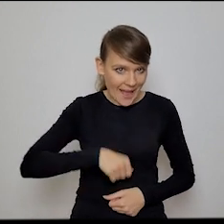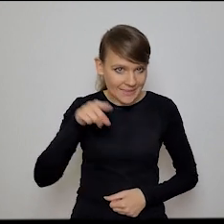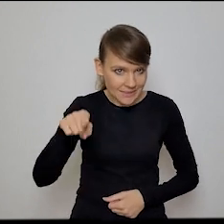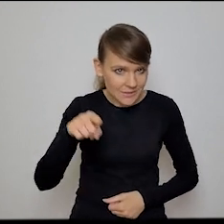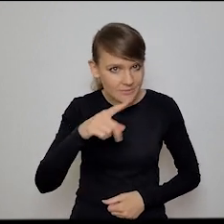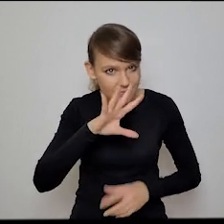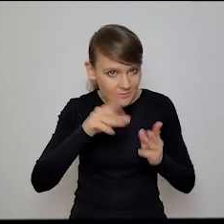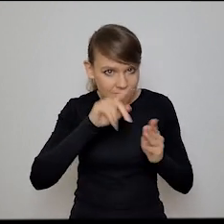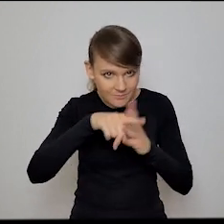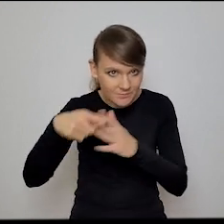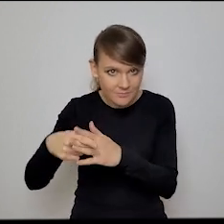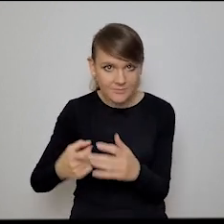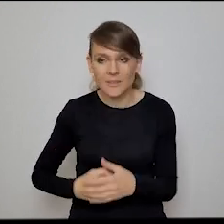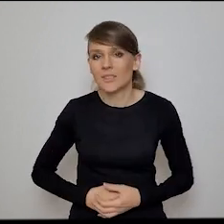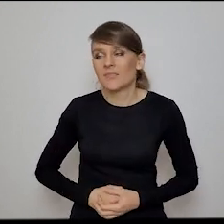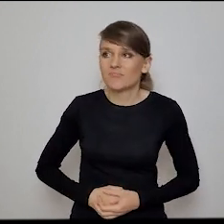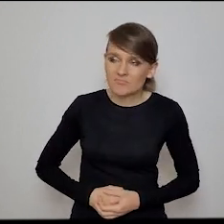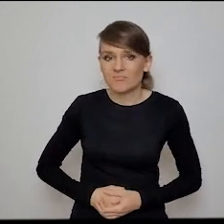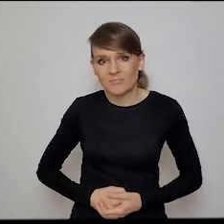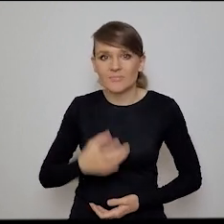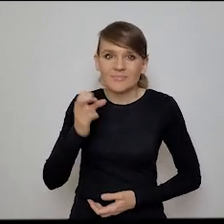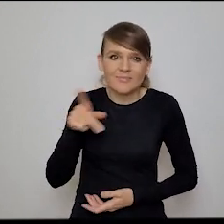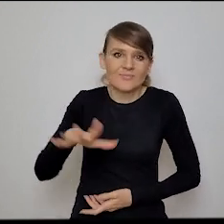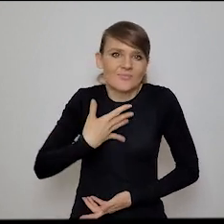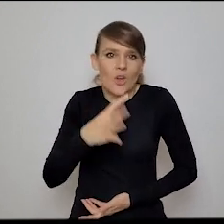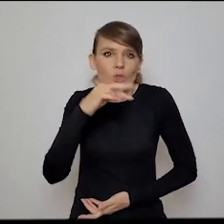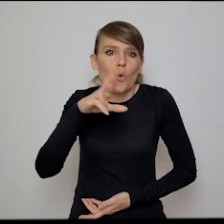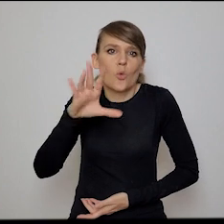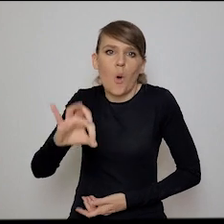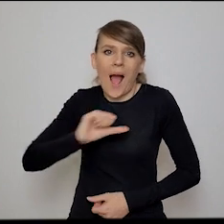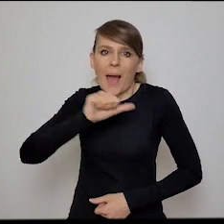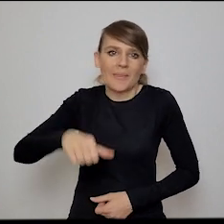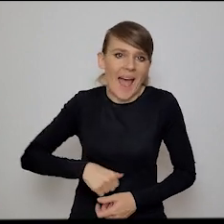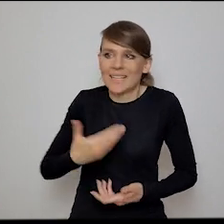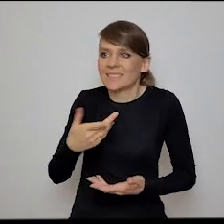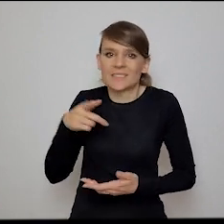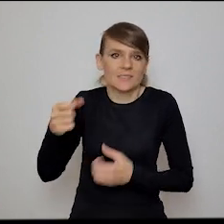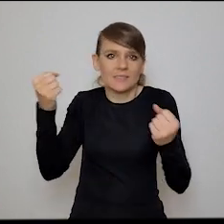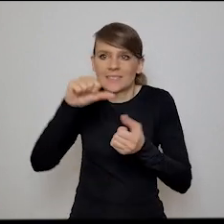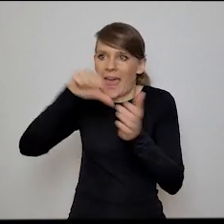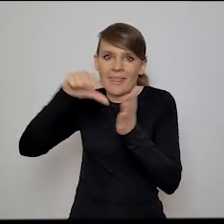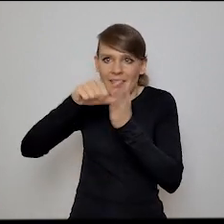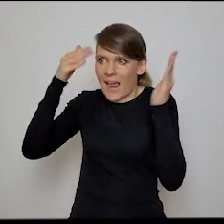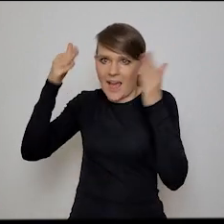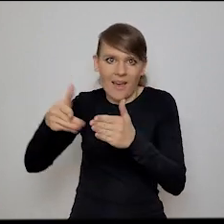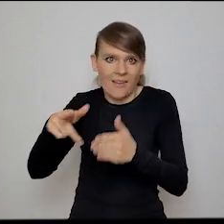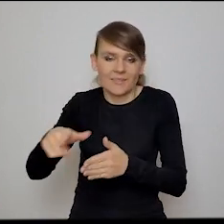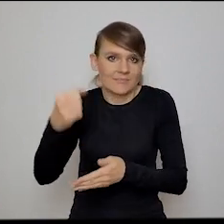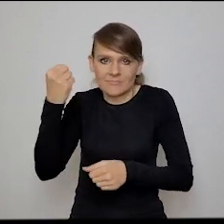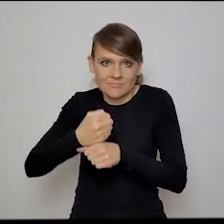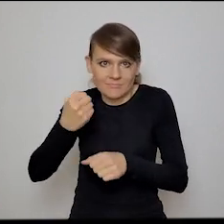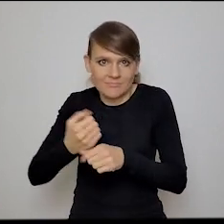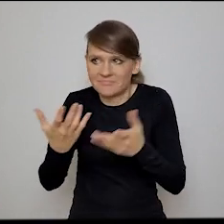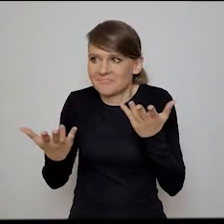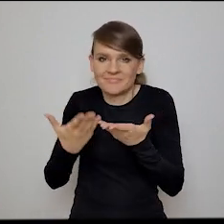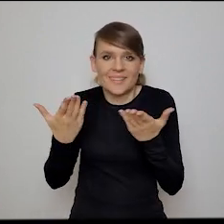tak? No chyba tak to, takiegoś dziwnego, turbo kapitalizmu z dużym komponentem centralistyczno-etatystycznym,